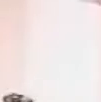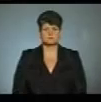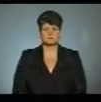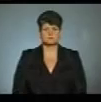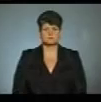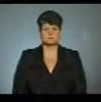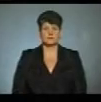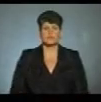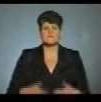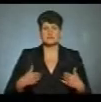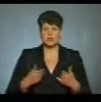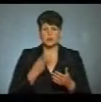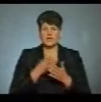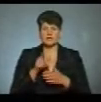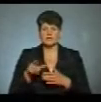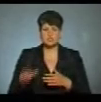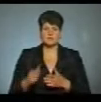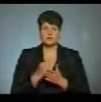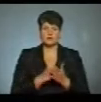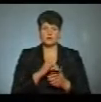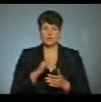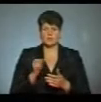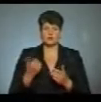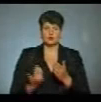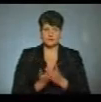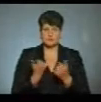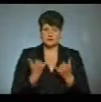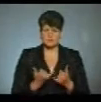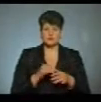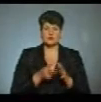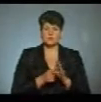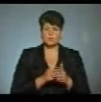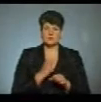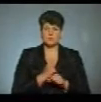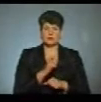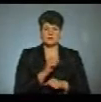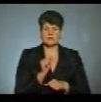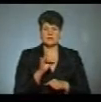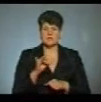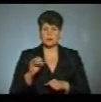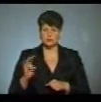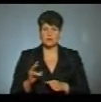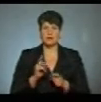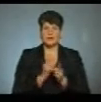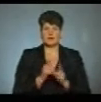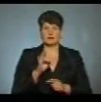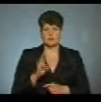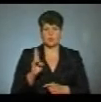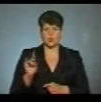Вітаю лідочів телеканалу ЮА Тернопіль. В ефірі новини у студії Богдана Сарабун, сурдопереклад, Надія Куцовська.